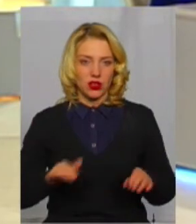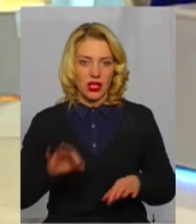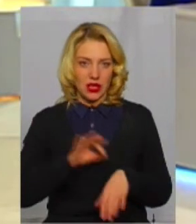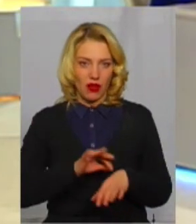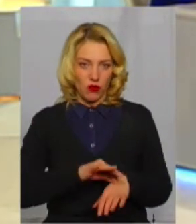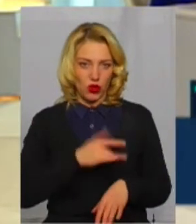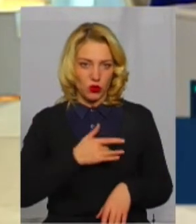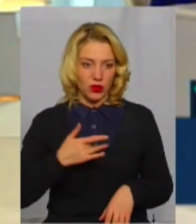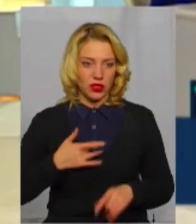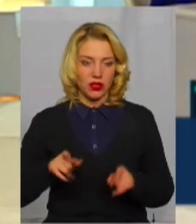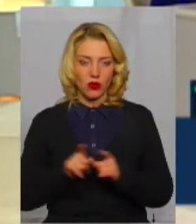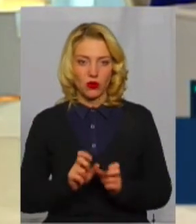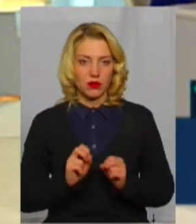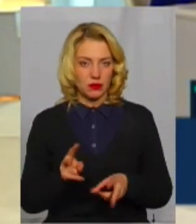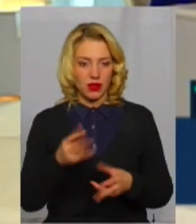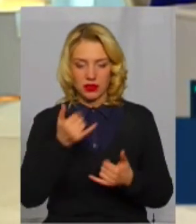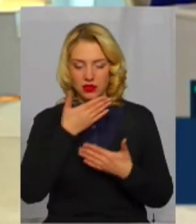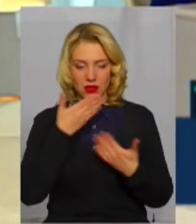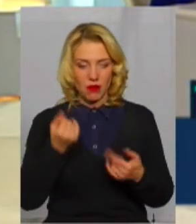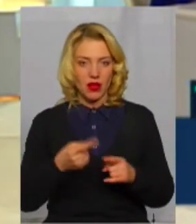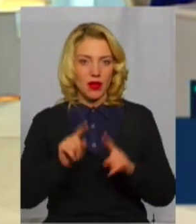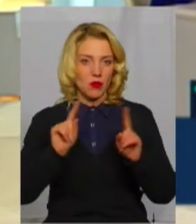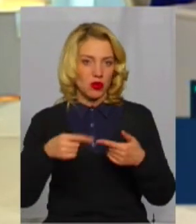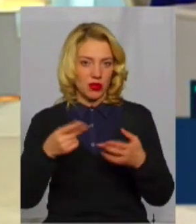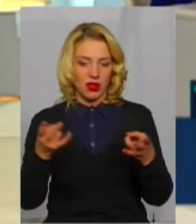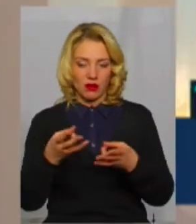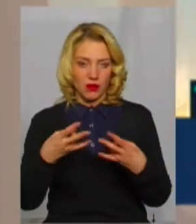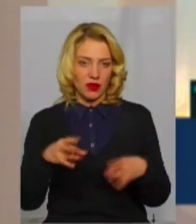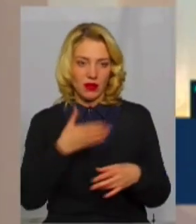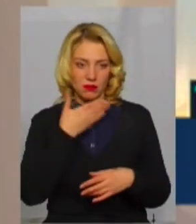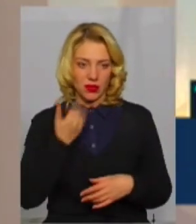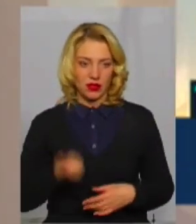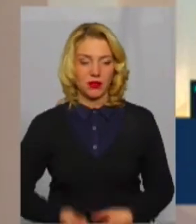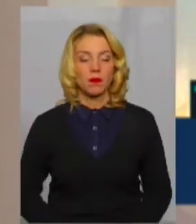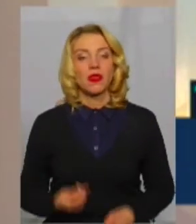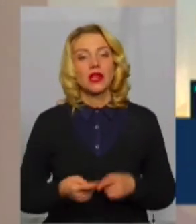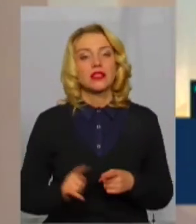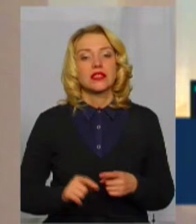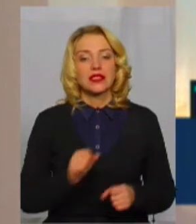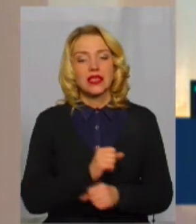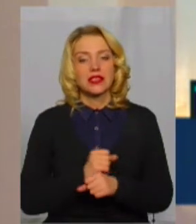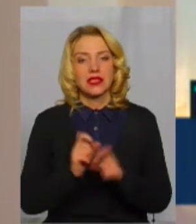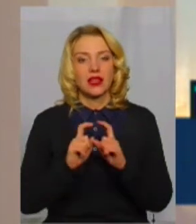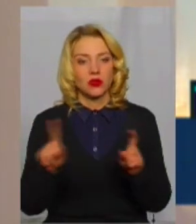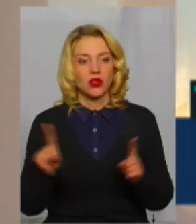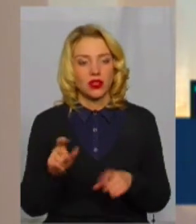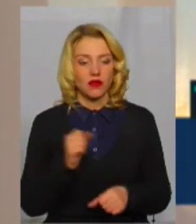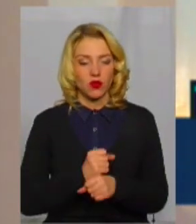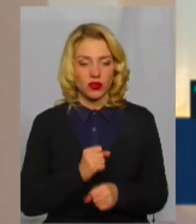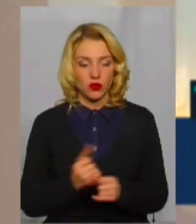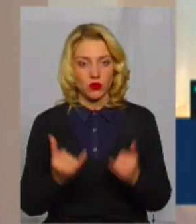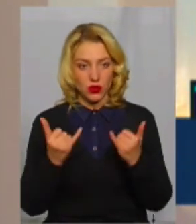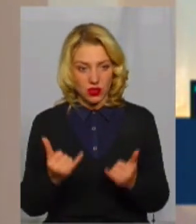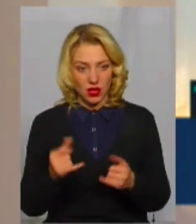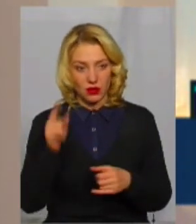Однозначно, такої небезпеки немає і витребуваності немає. І ці санаторії, ті, які функціонують зараз, поки